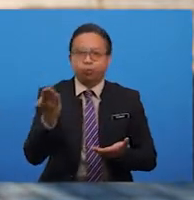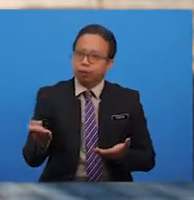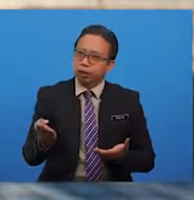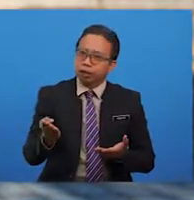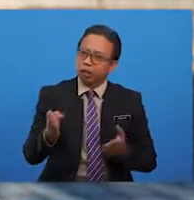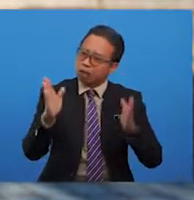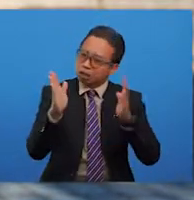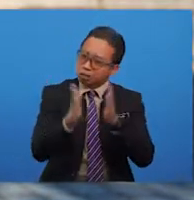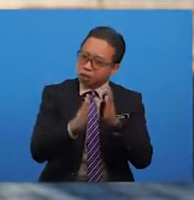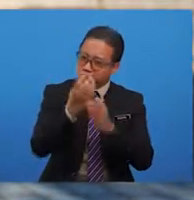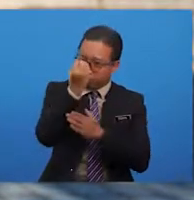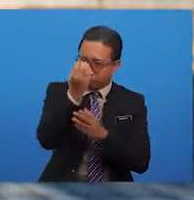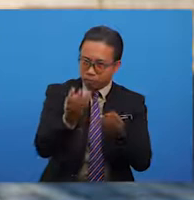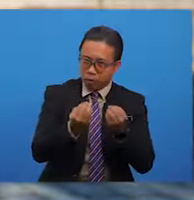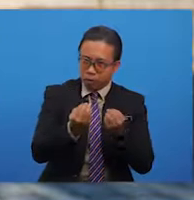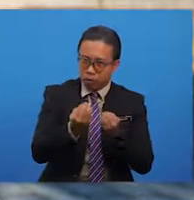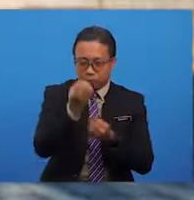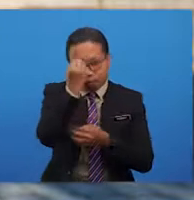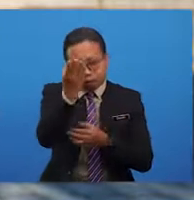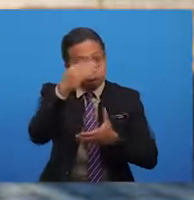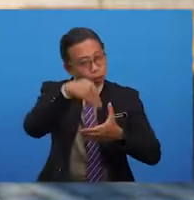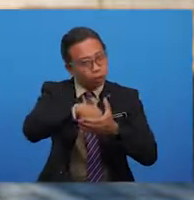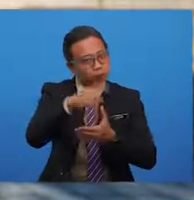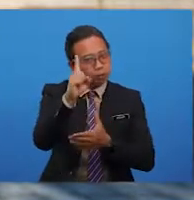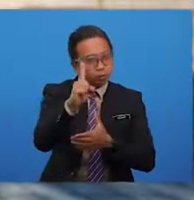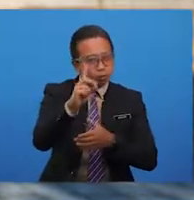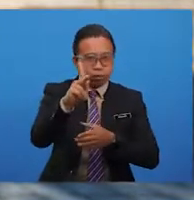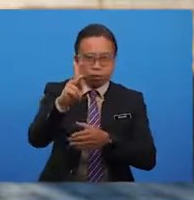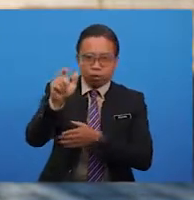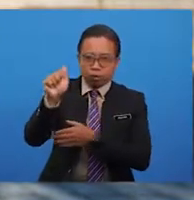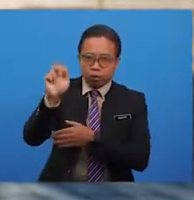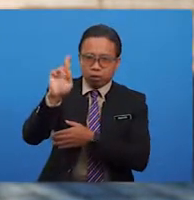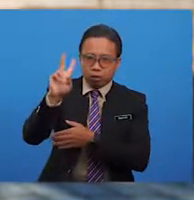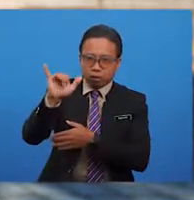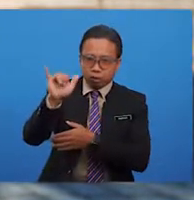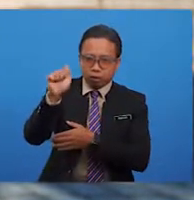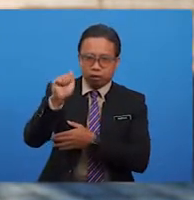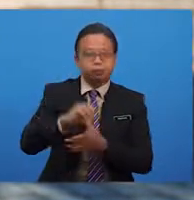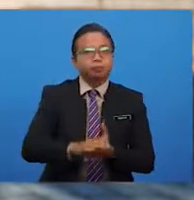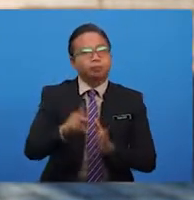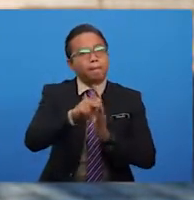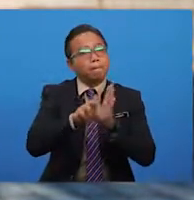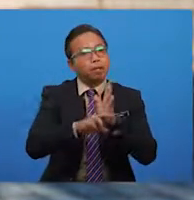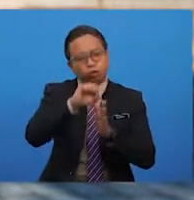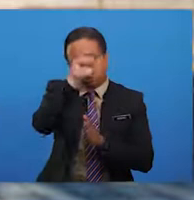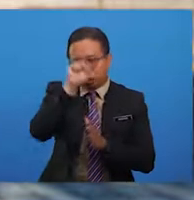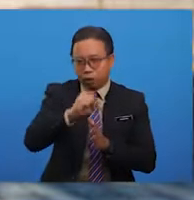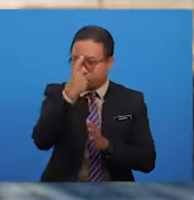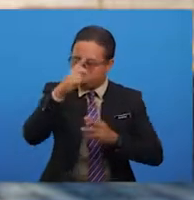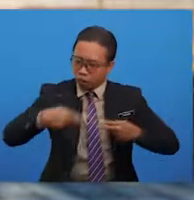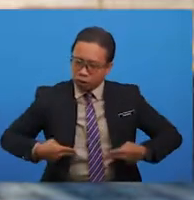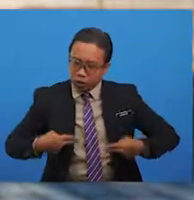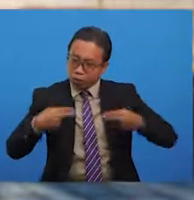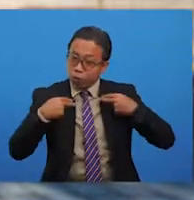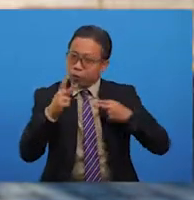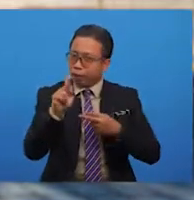kecil yang hendak diperkatakan dalam sesebuah karya. Persoalan juga bertujuan menghidupkan